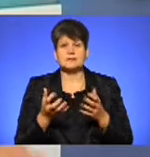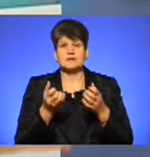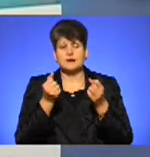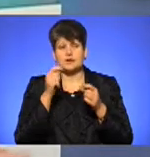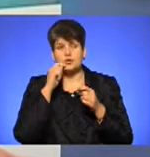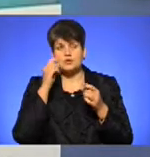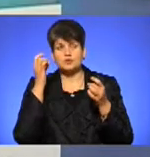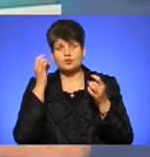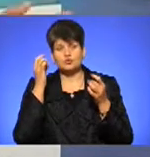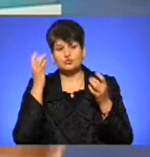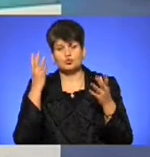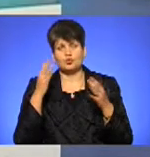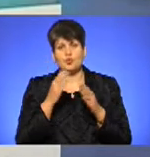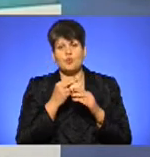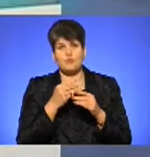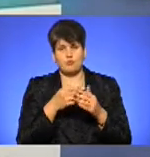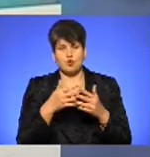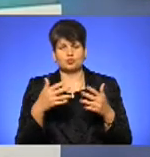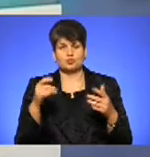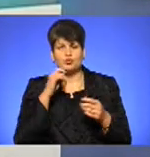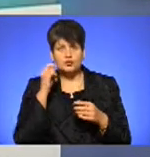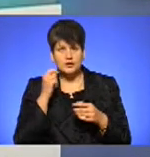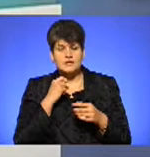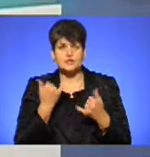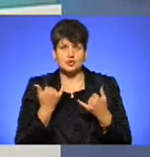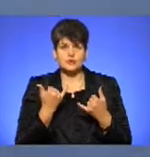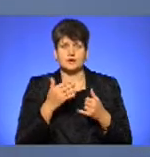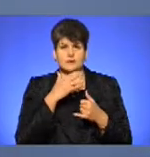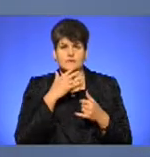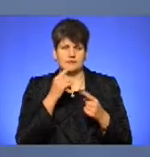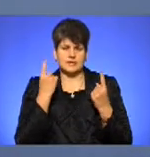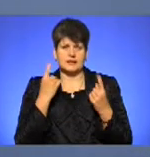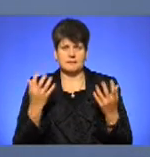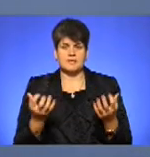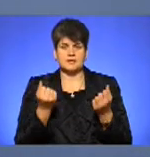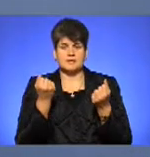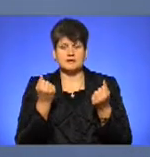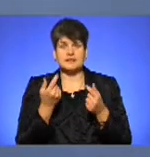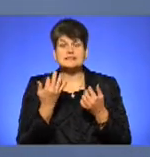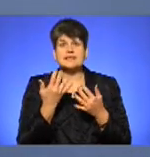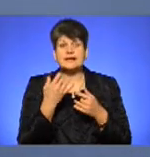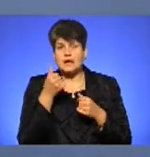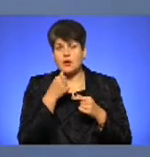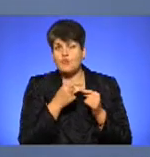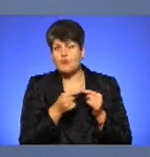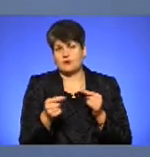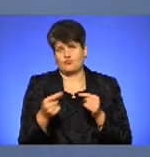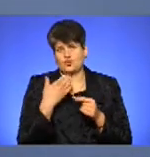продукту в Україні. Але сьогодні потужна підтримка і музичні квоти на державному рівні. ж останні декілька років тільки.